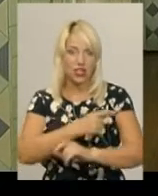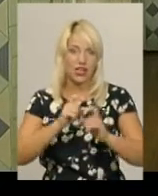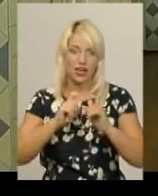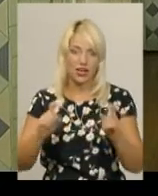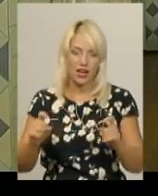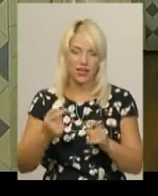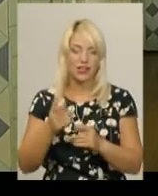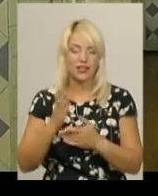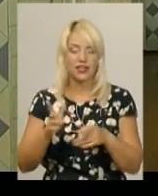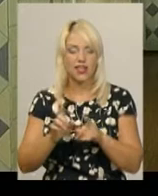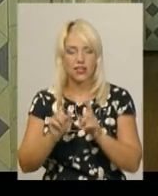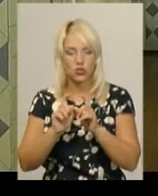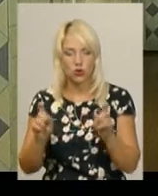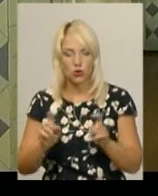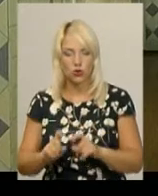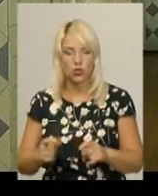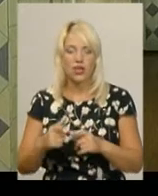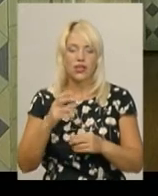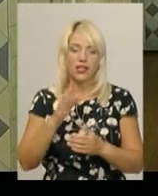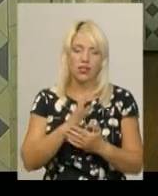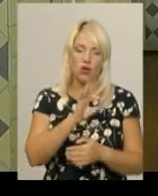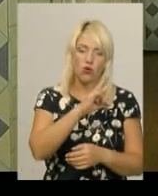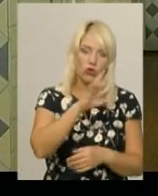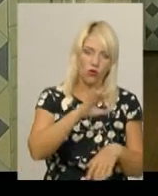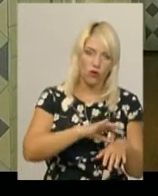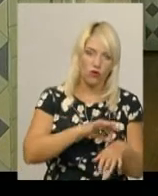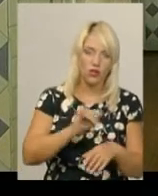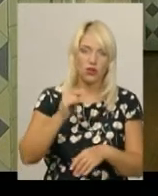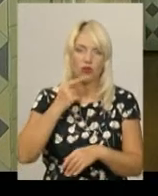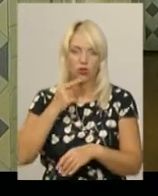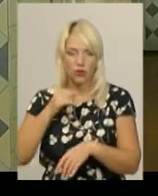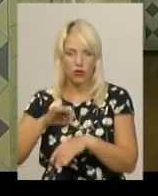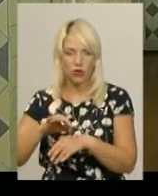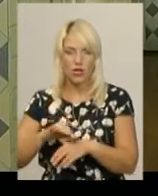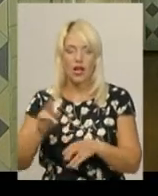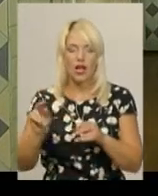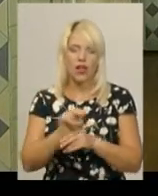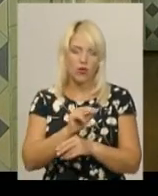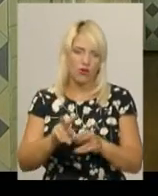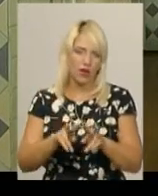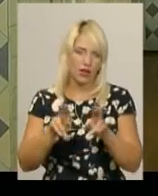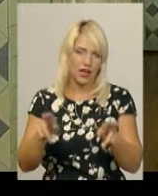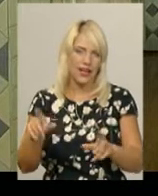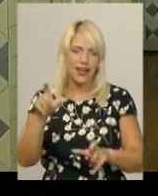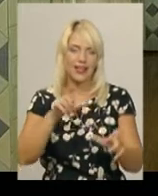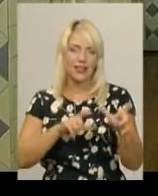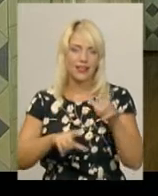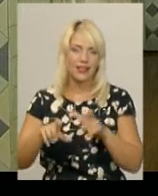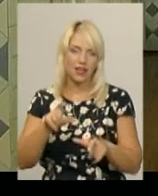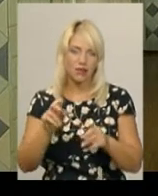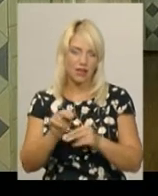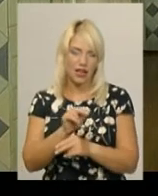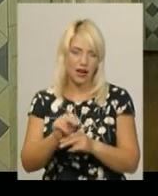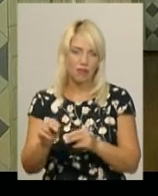відділенні лікуються і гематологічні хворі, з онкологічною патологією. Бо лікування ідентичне – хіміотерапія. Для сучасної хіміотерапії